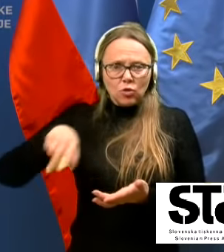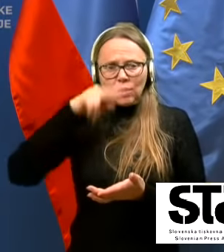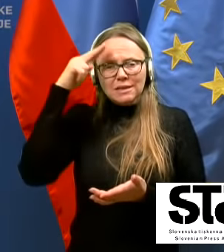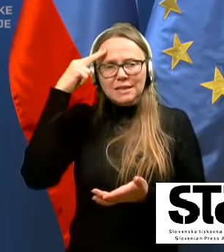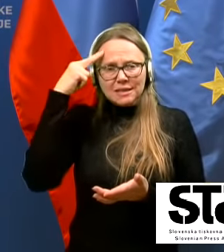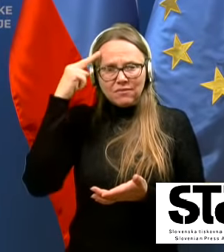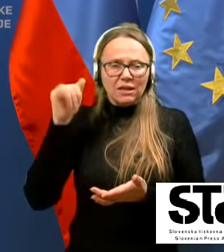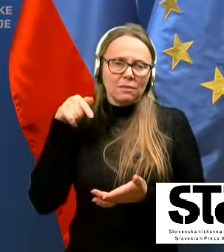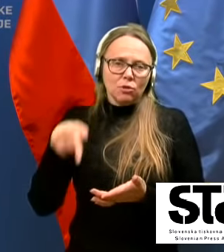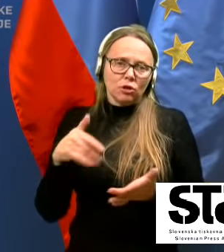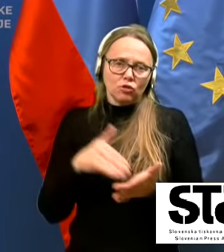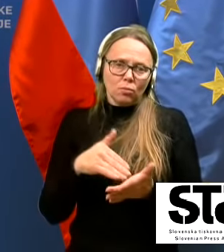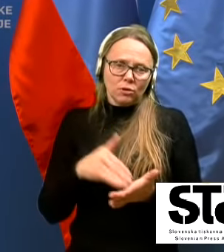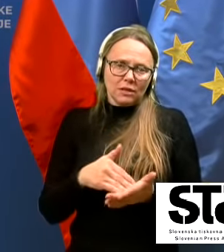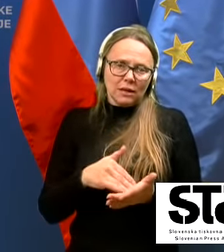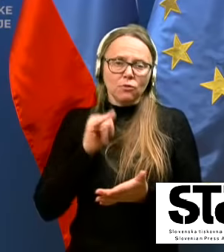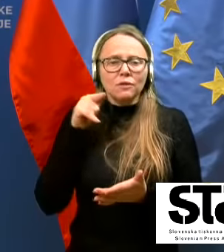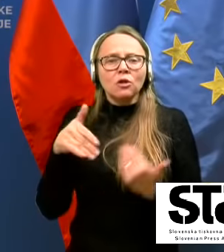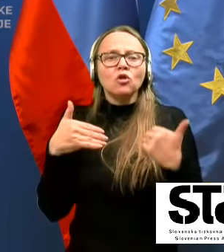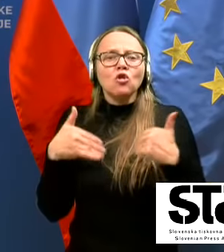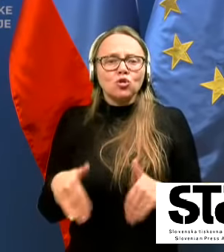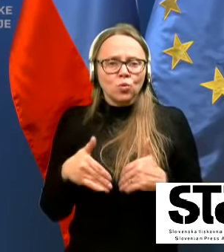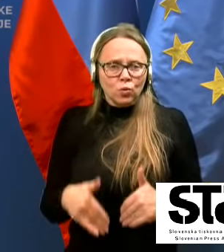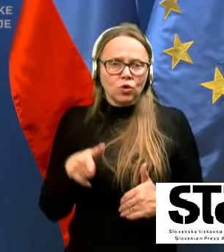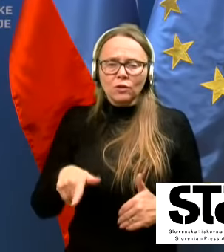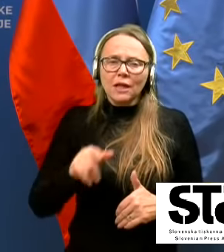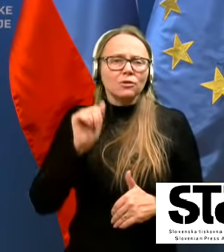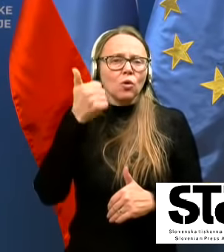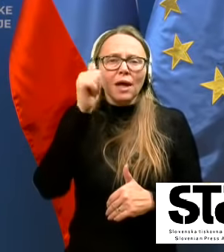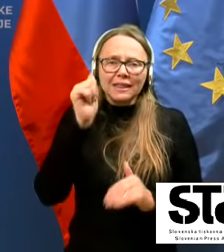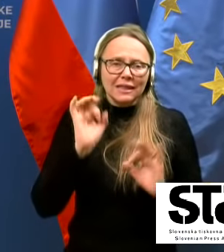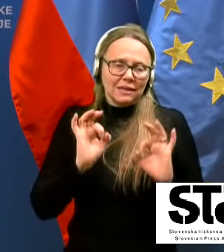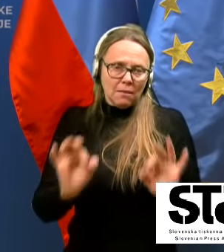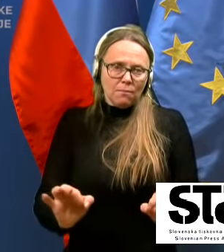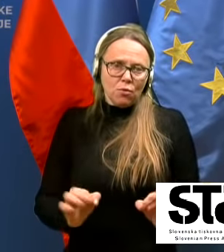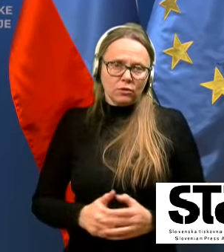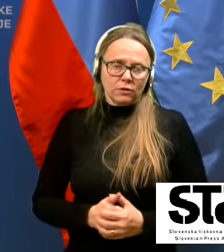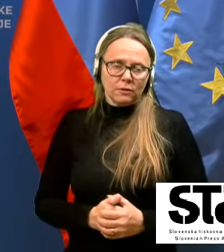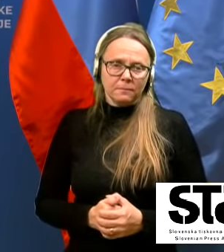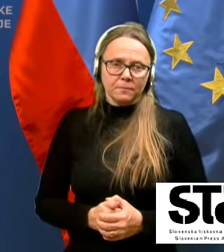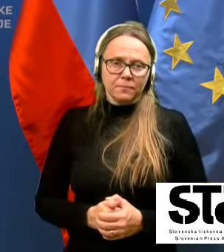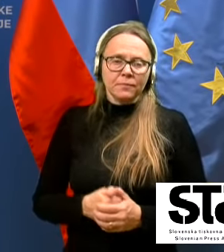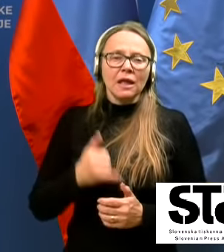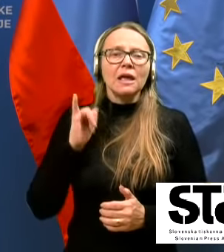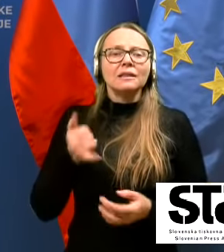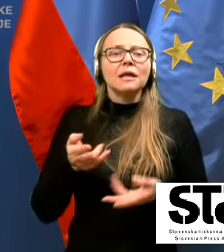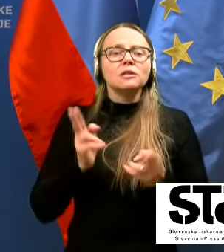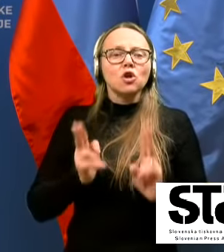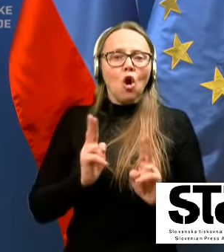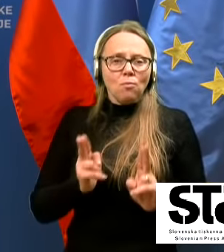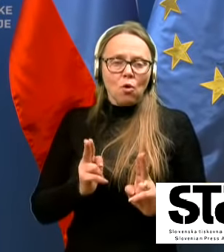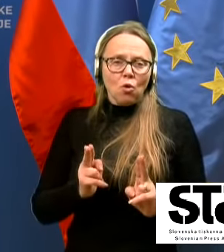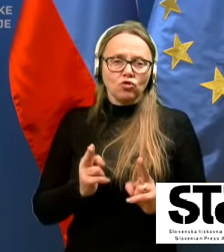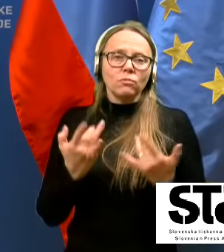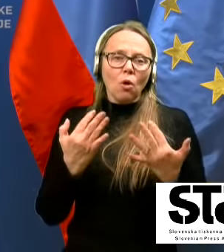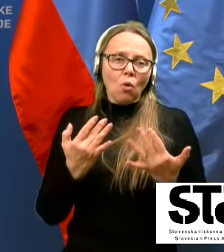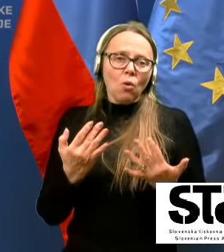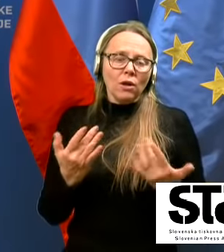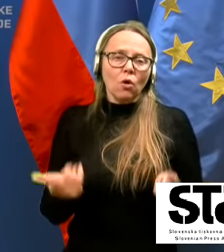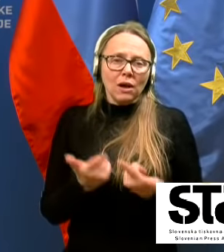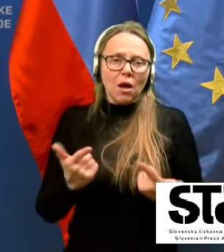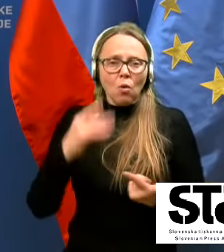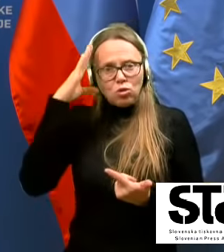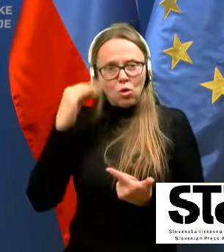da je to potrebno, da je to nujno in da je to edina pot, da si omogočimo, kukratok normalno življenje